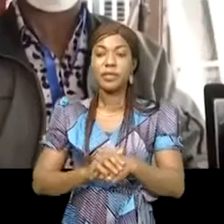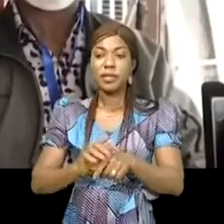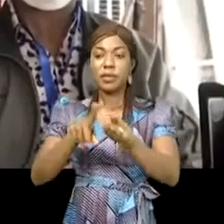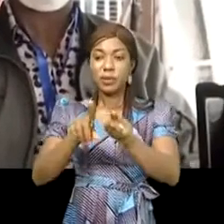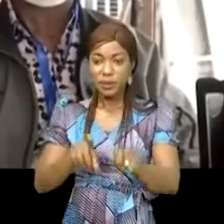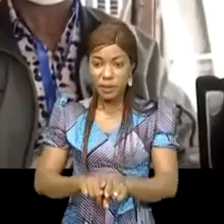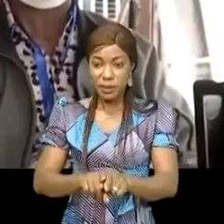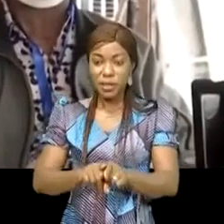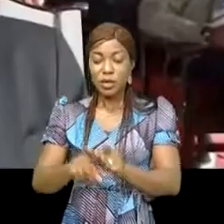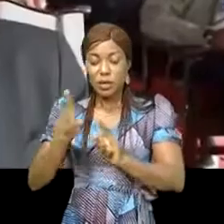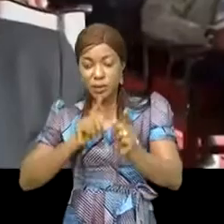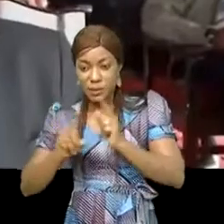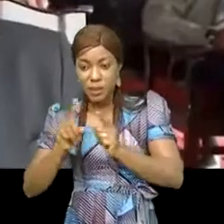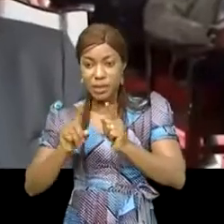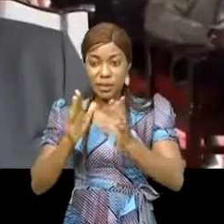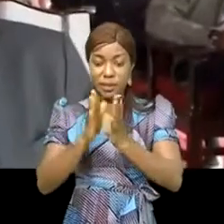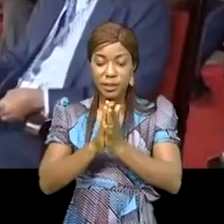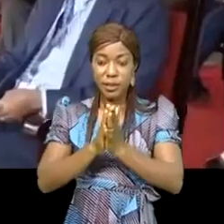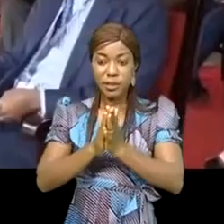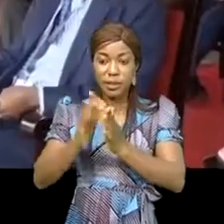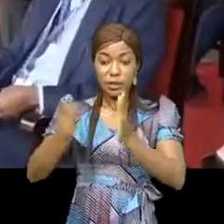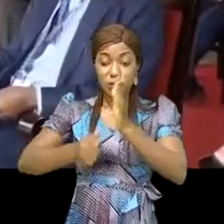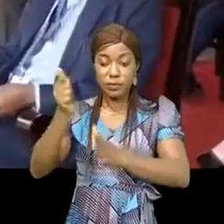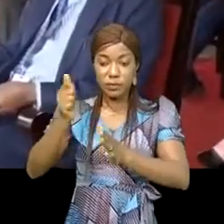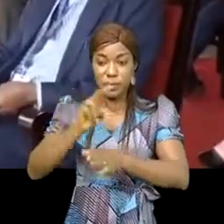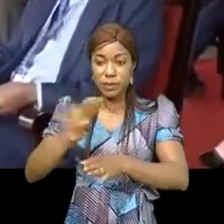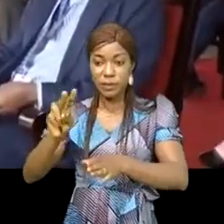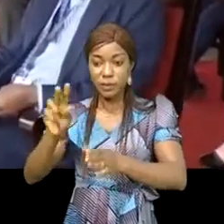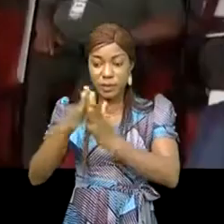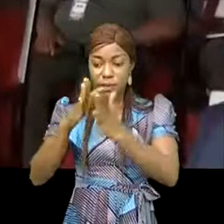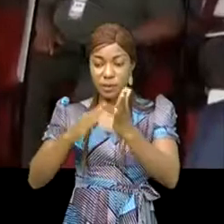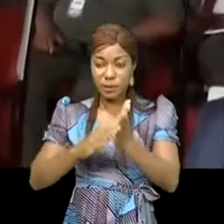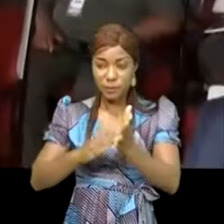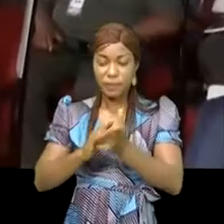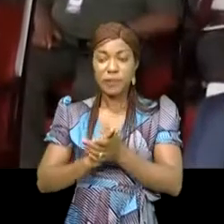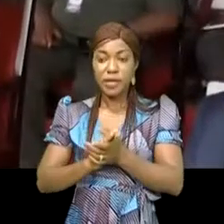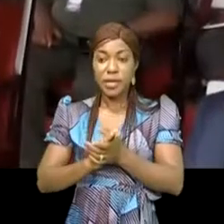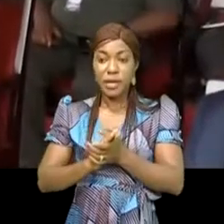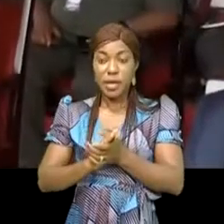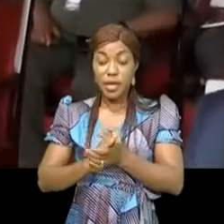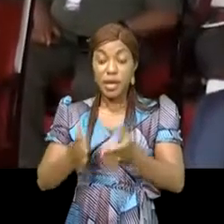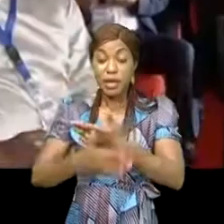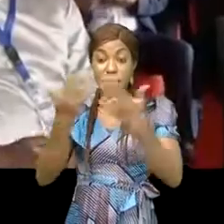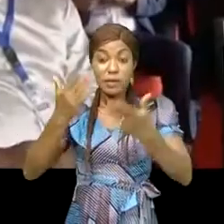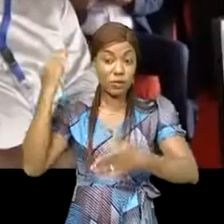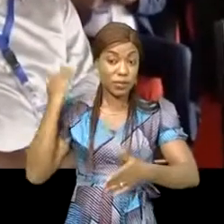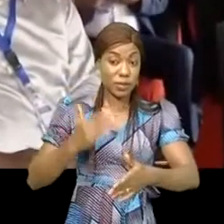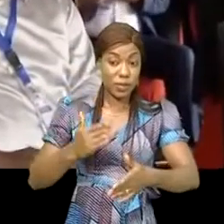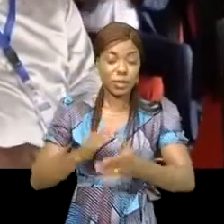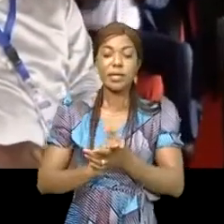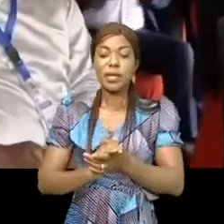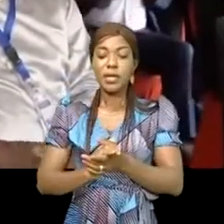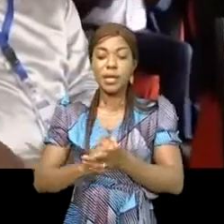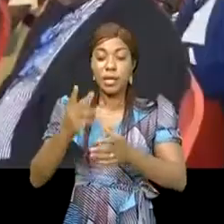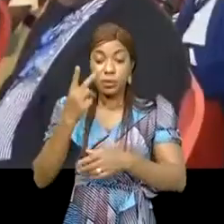NTP le 10 novembre 2019 En Pondue, la ville ougandaise et jumelles de Kassindi, les deux chefs d